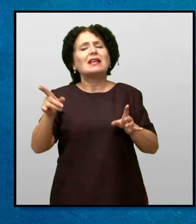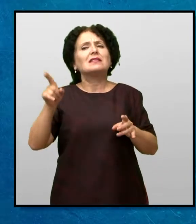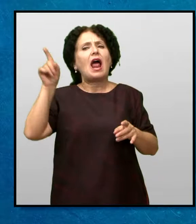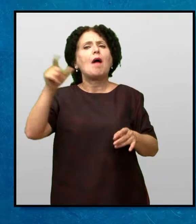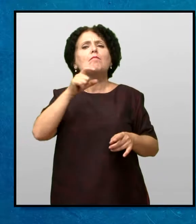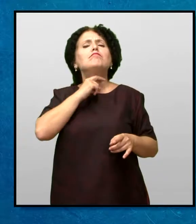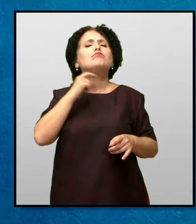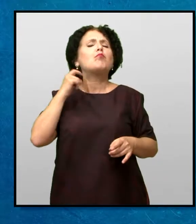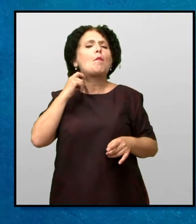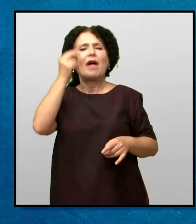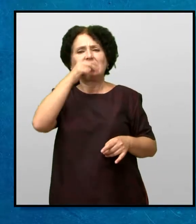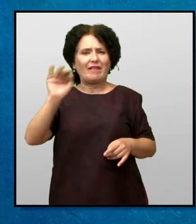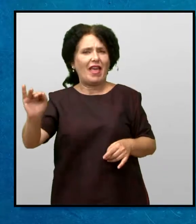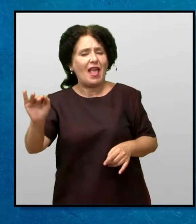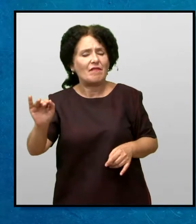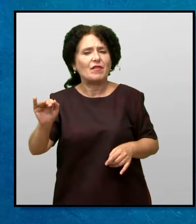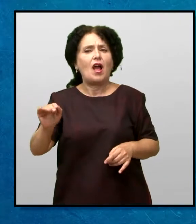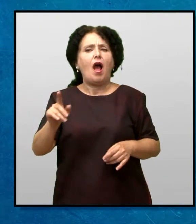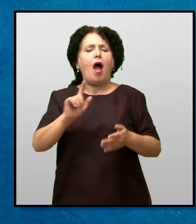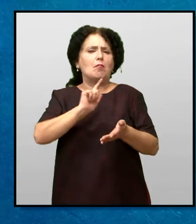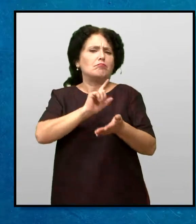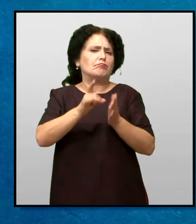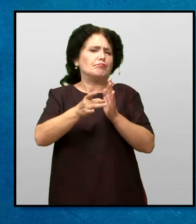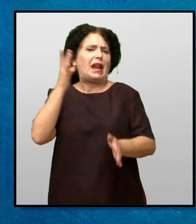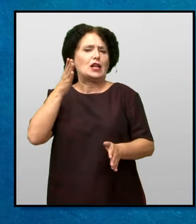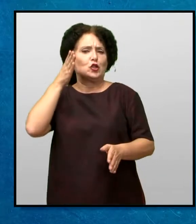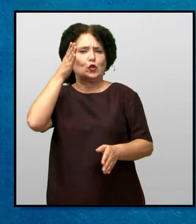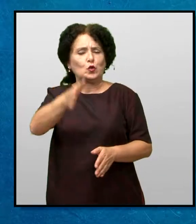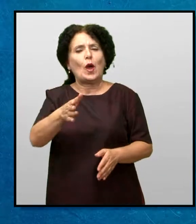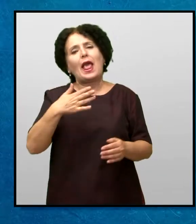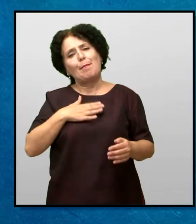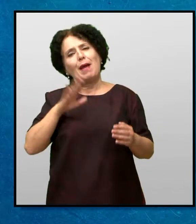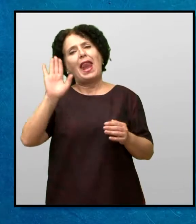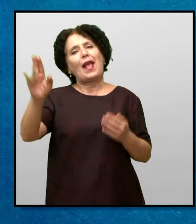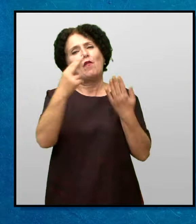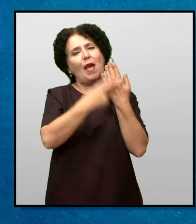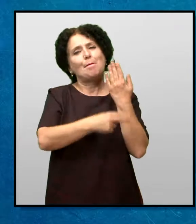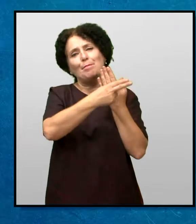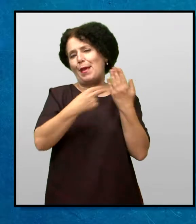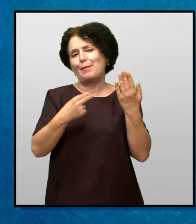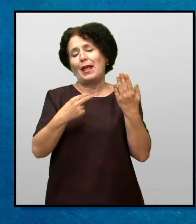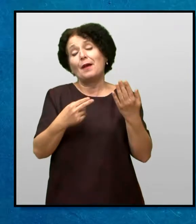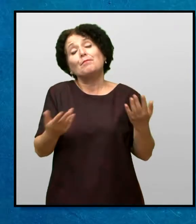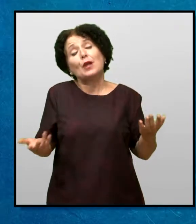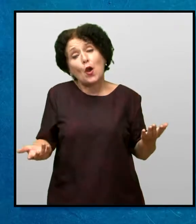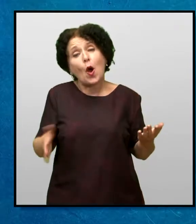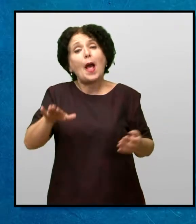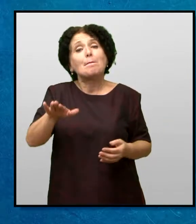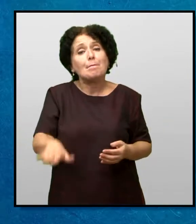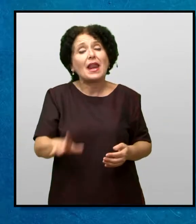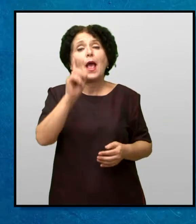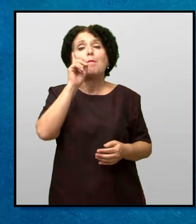даде неизиниот проповедник Наскоро, многу брзо, таа ќе има своја библија Но